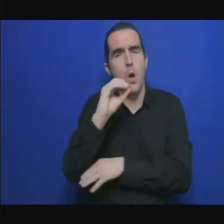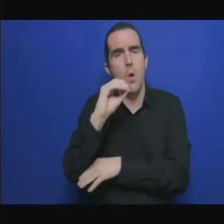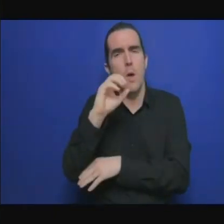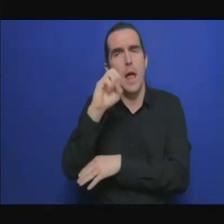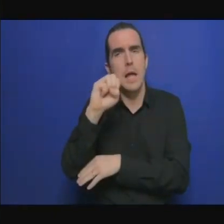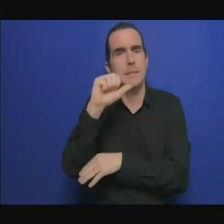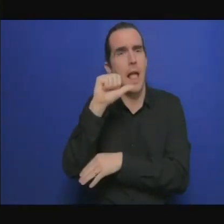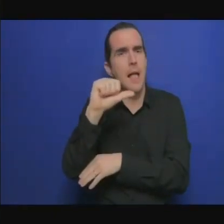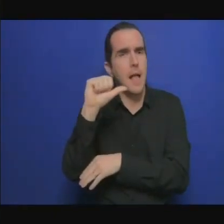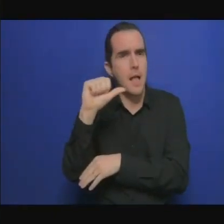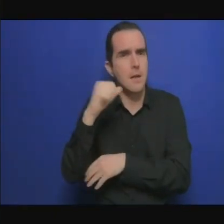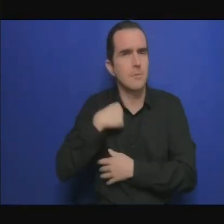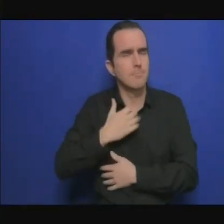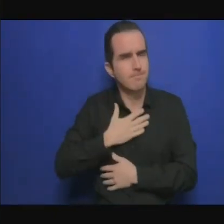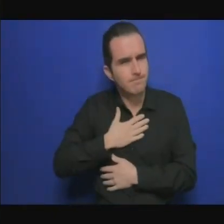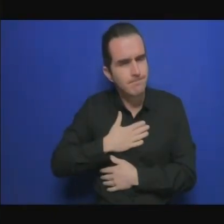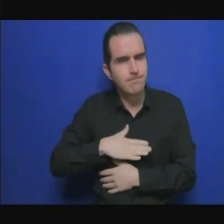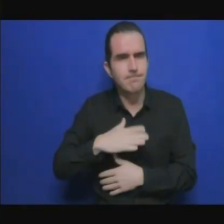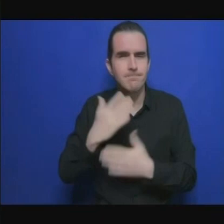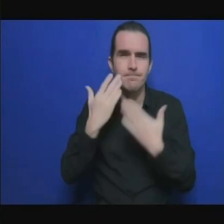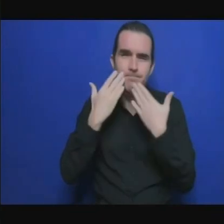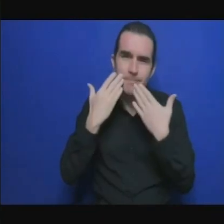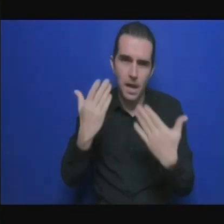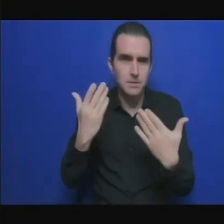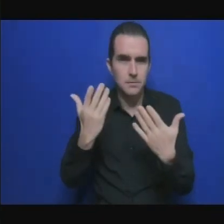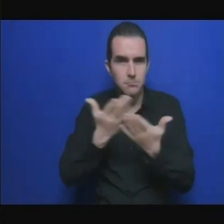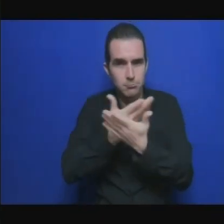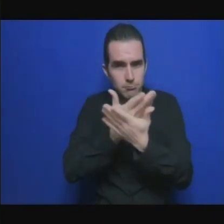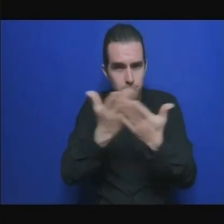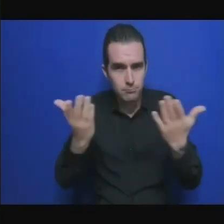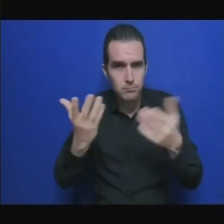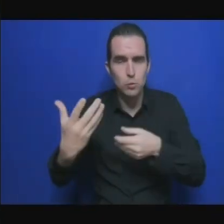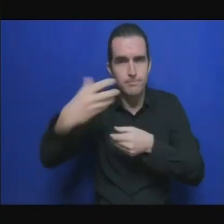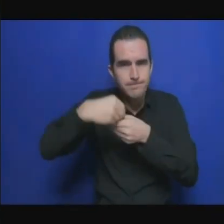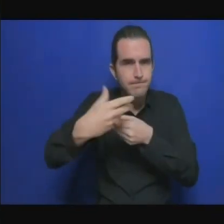Merci de participer à cette conversation.